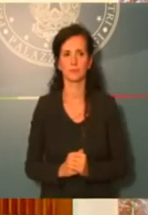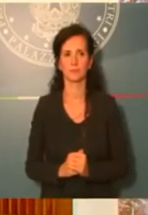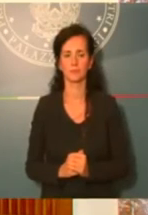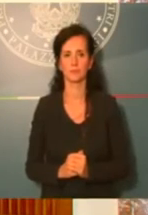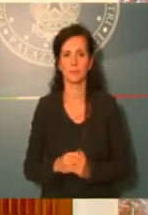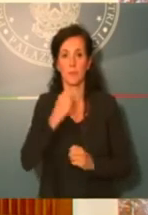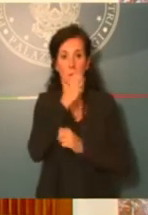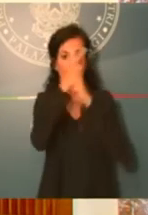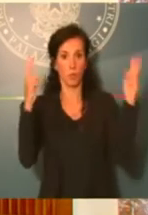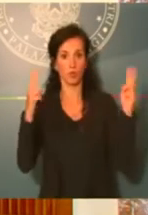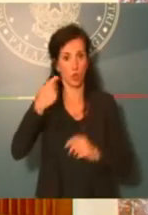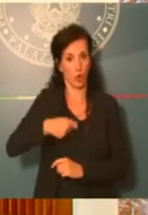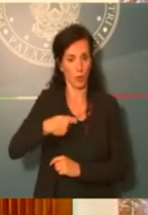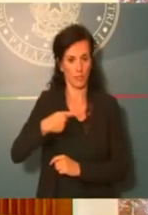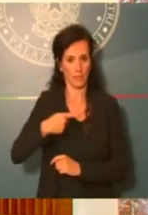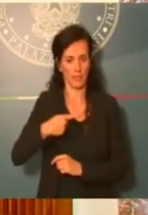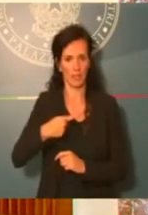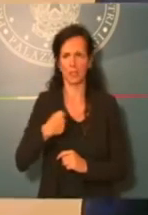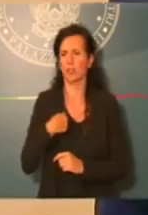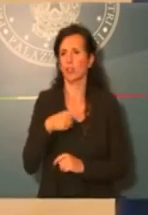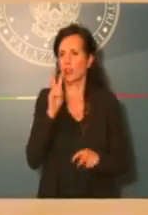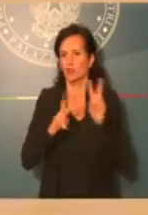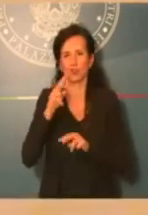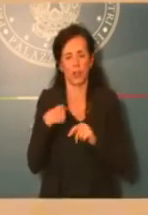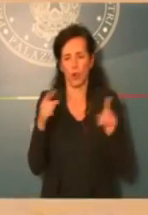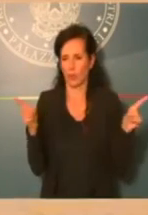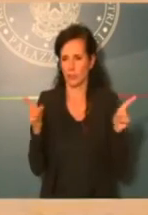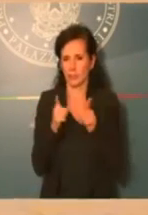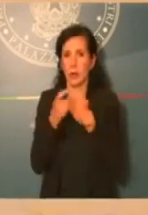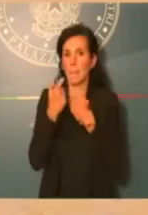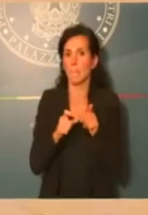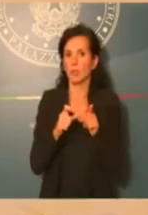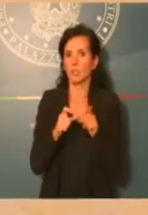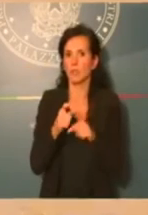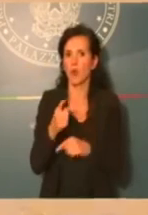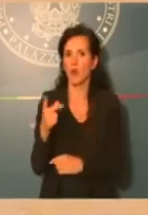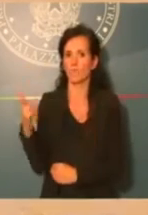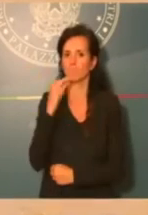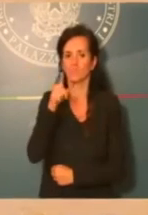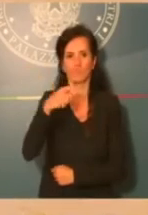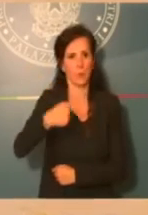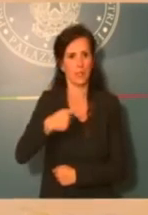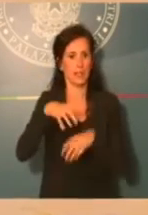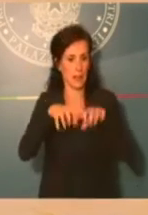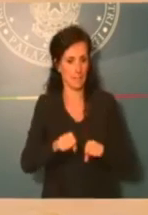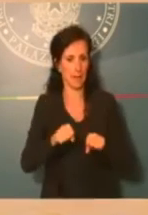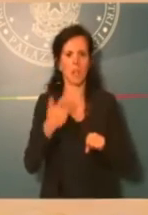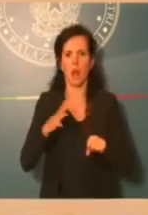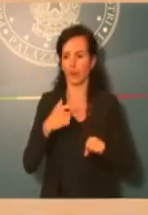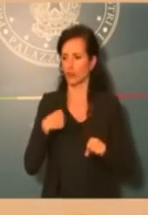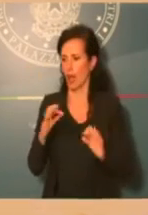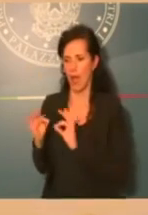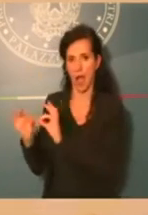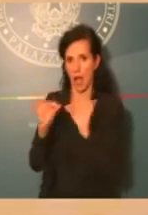Buongiorno Presidente, sarò tolegrafica perché mi è stato detto che lei ha degli altri impegni e quindi ci siamo messi d'accordo con i colleghi, le dico, ci siamo divisi le